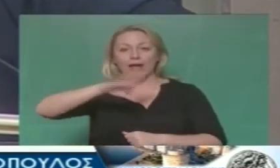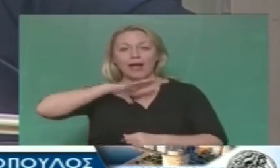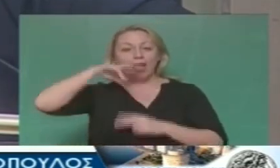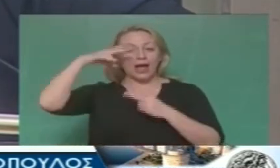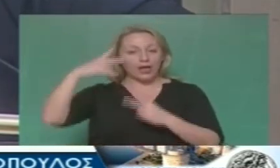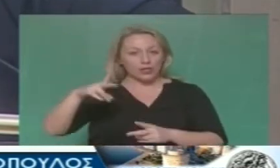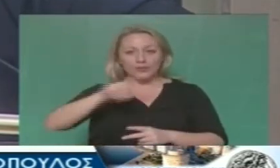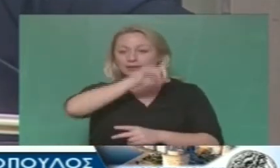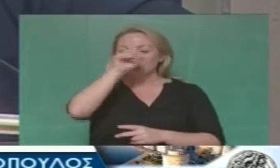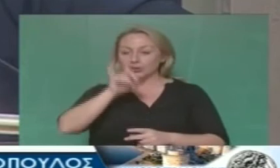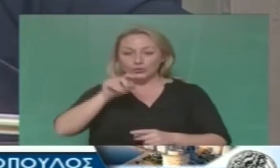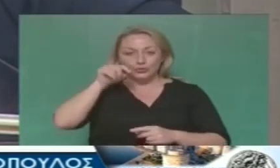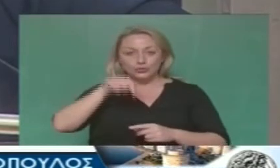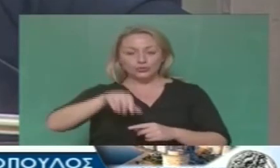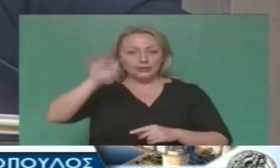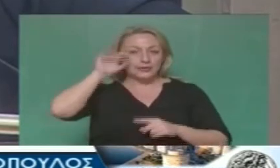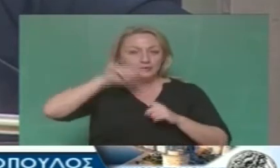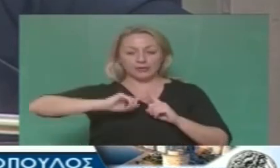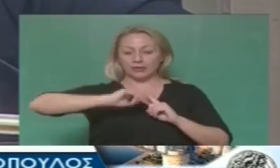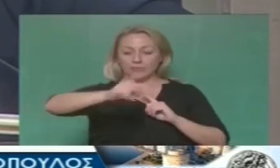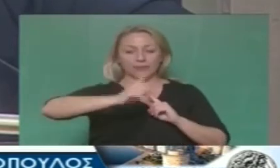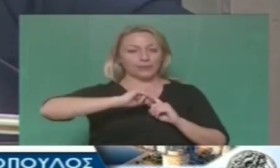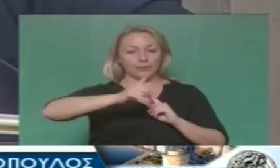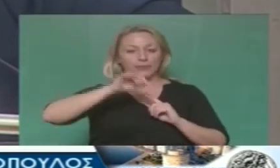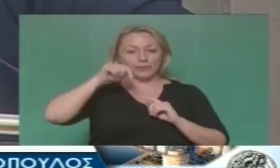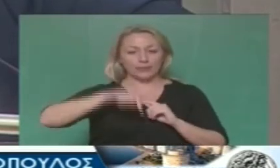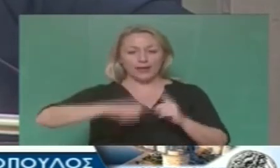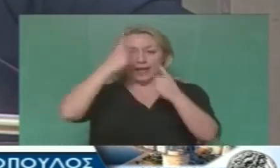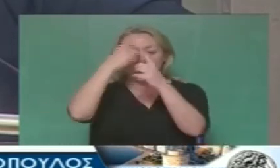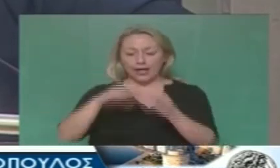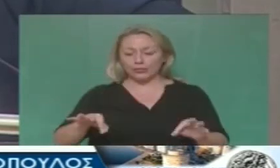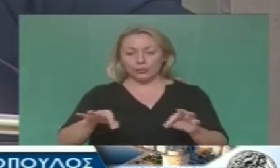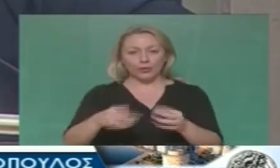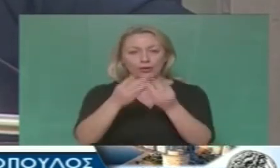που ζουν και κινούνται στην πόλη μας. Λείπαν εντελώς.